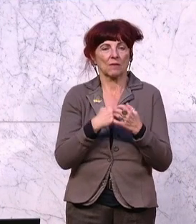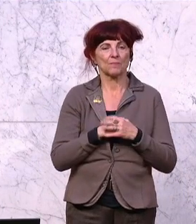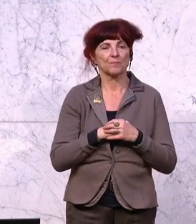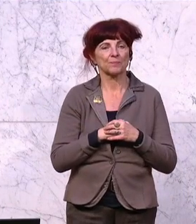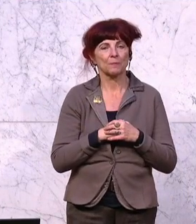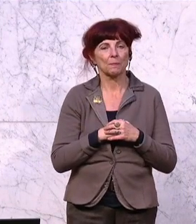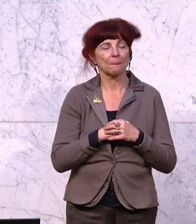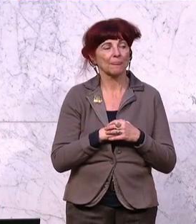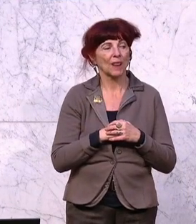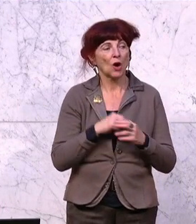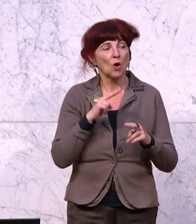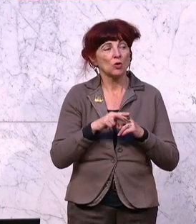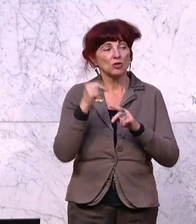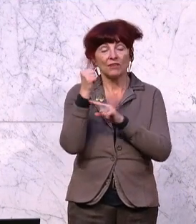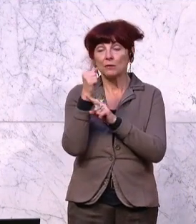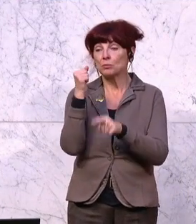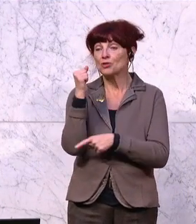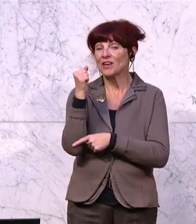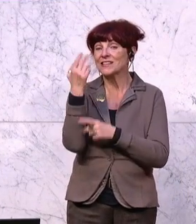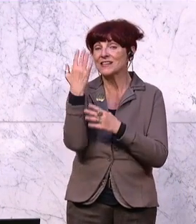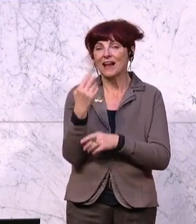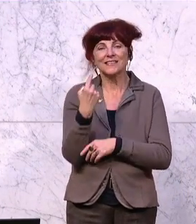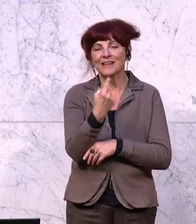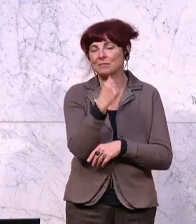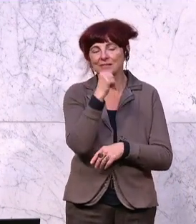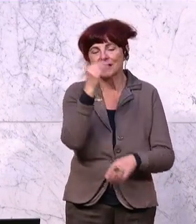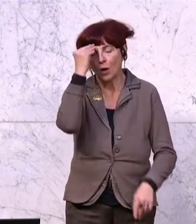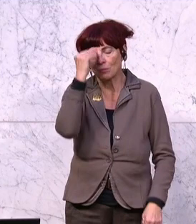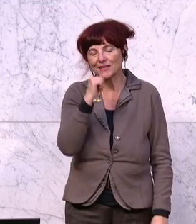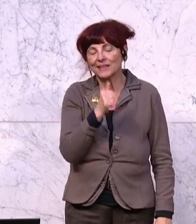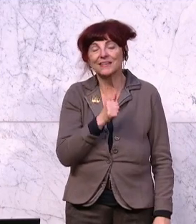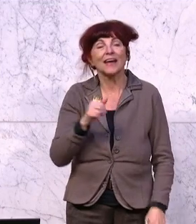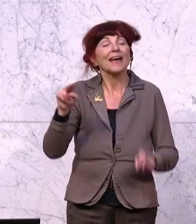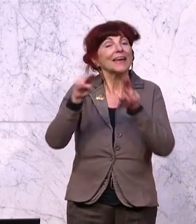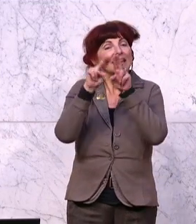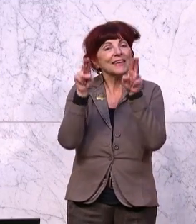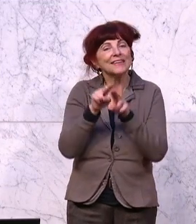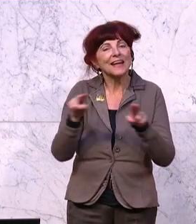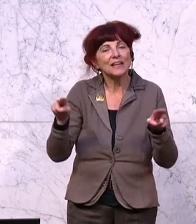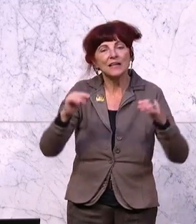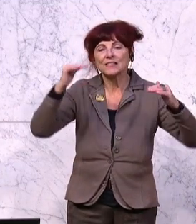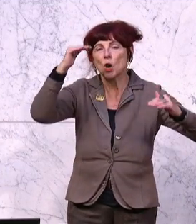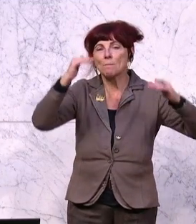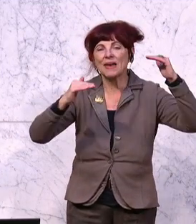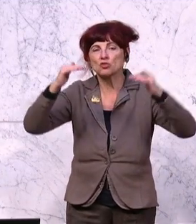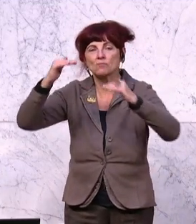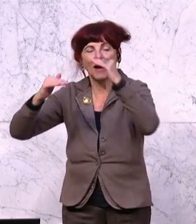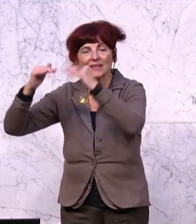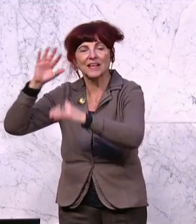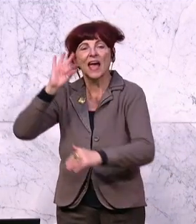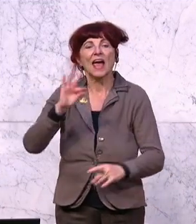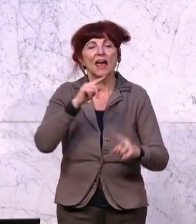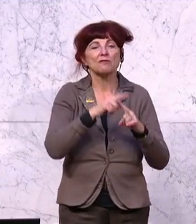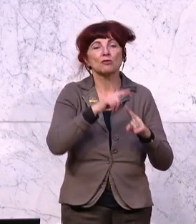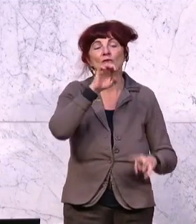Und wenn Sie den Budget zahlen, der sehen, ich glaube, dann nehmen Sie internationale Kennzeichen, internationale Benchmarks, die F&E-Quote